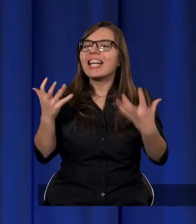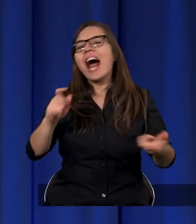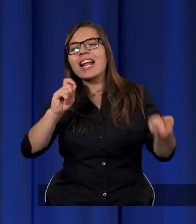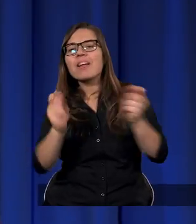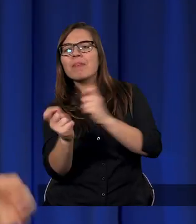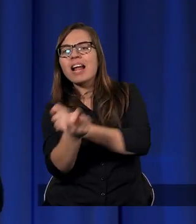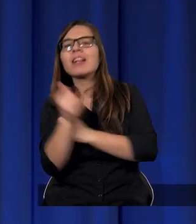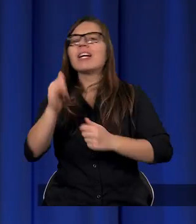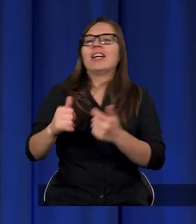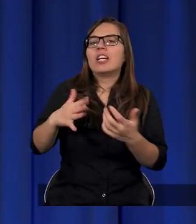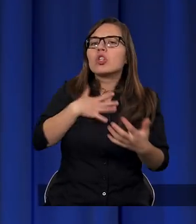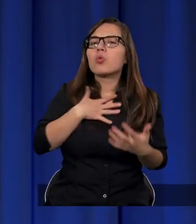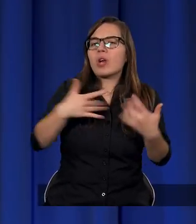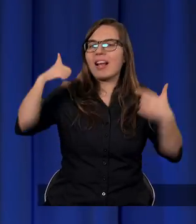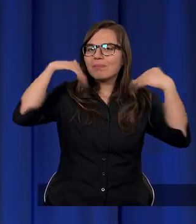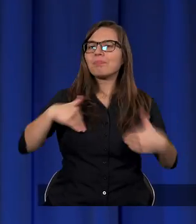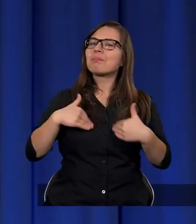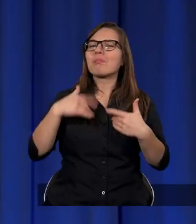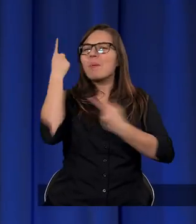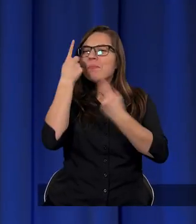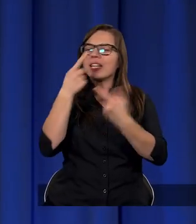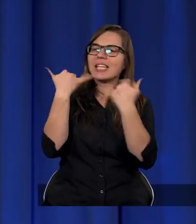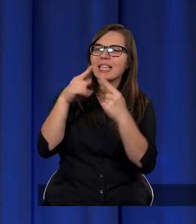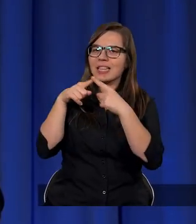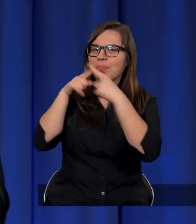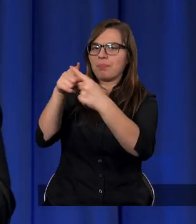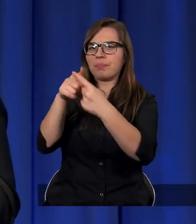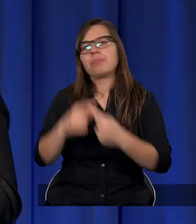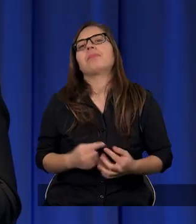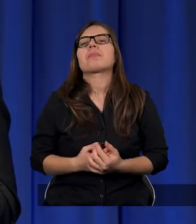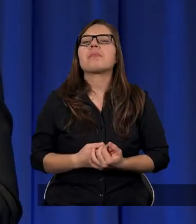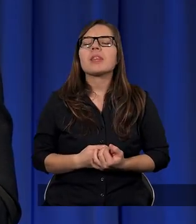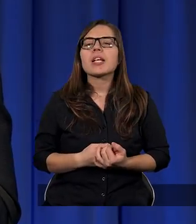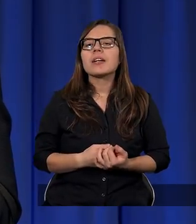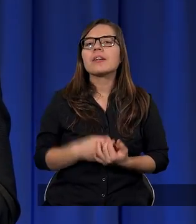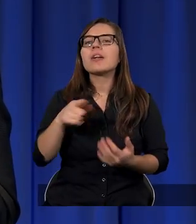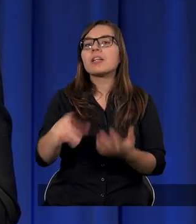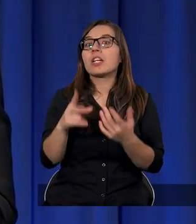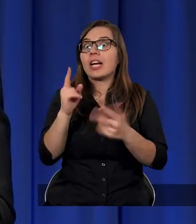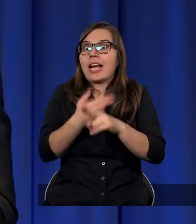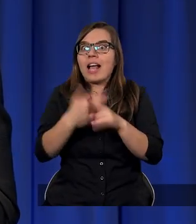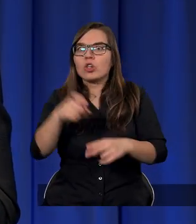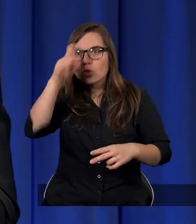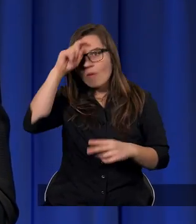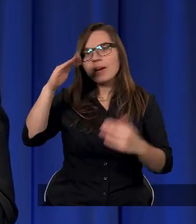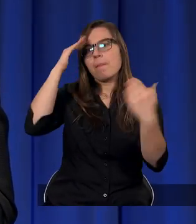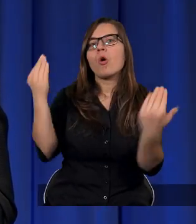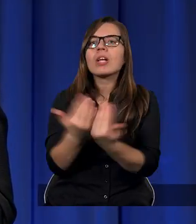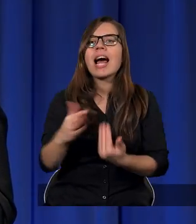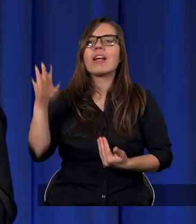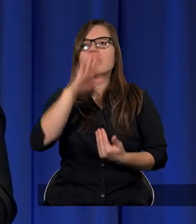ma żadnych zmian. Więc kiedy tak człowiek zaczyna poznawać Boga,